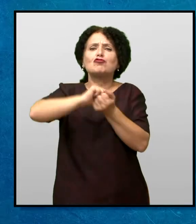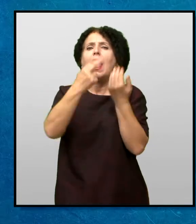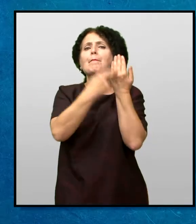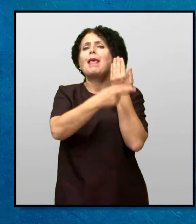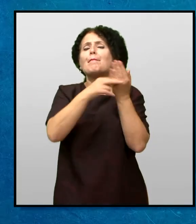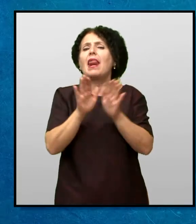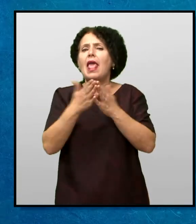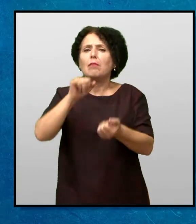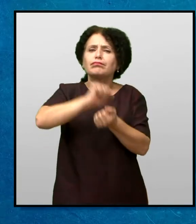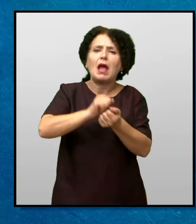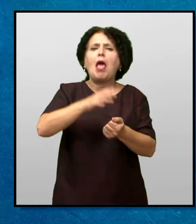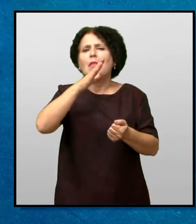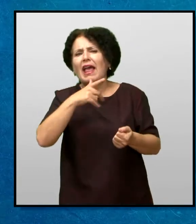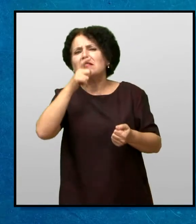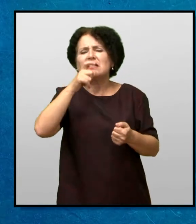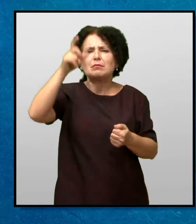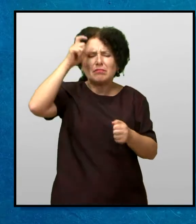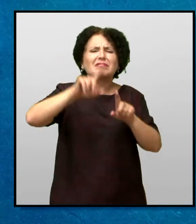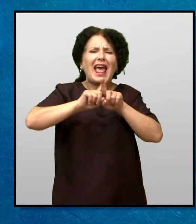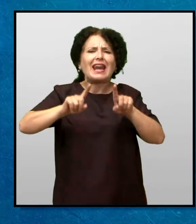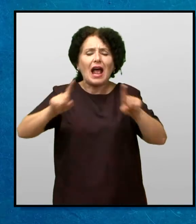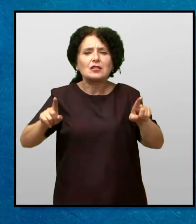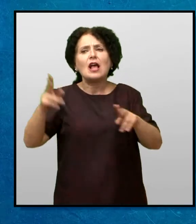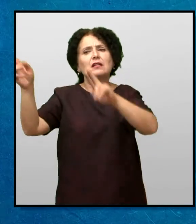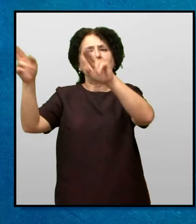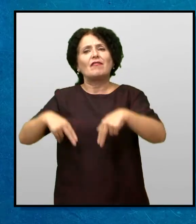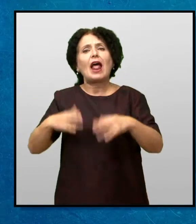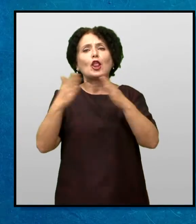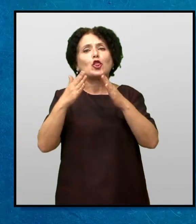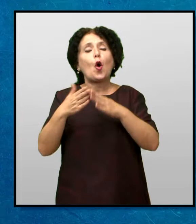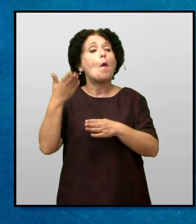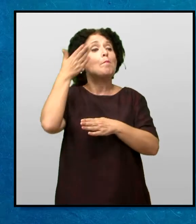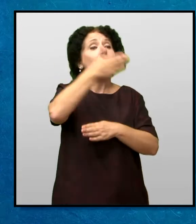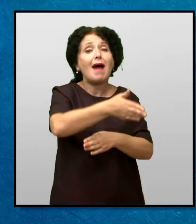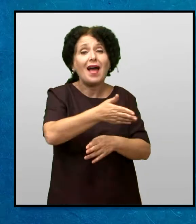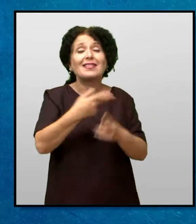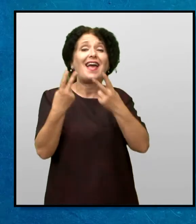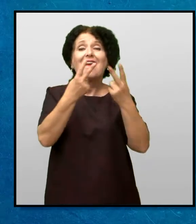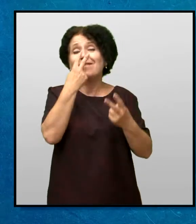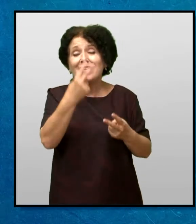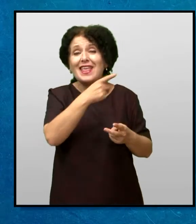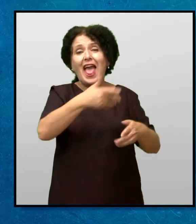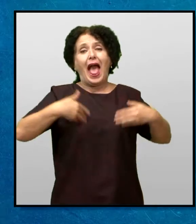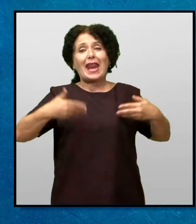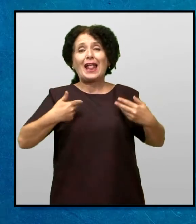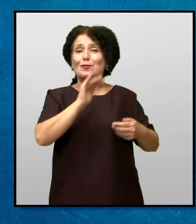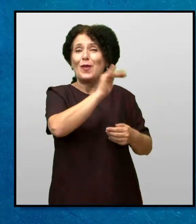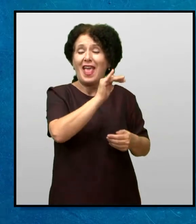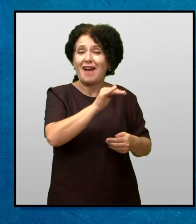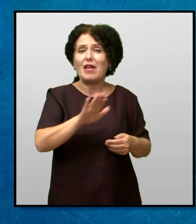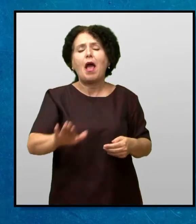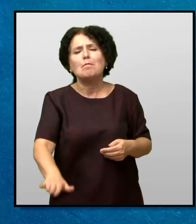Од како се врати дома Господин Чарлз веднаш отида да ја види Мери Джонс И ја кажа за радостната вест